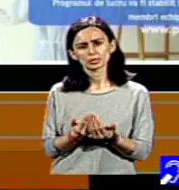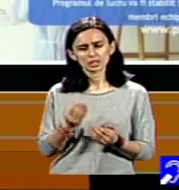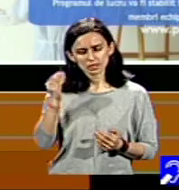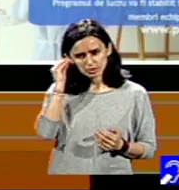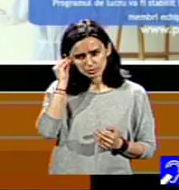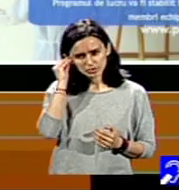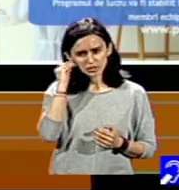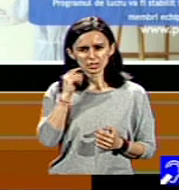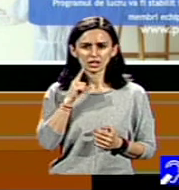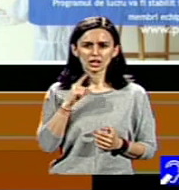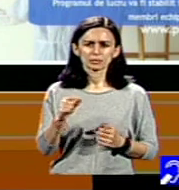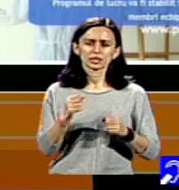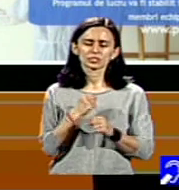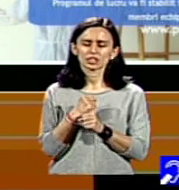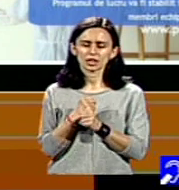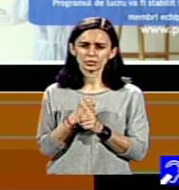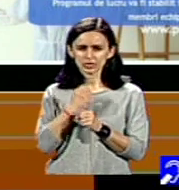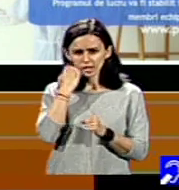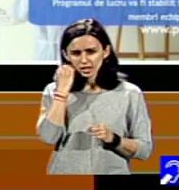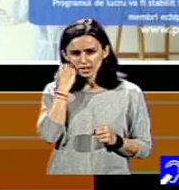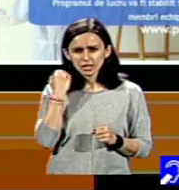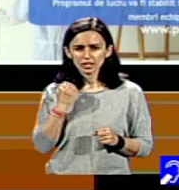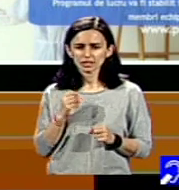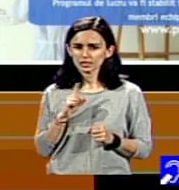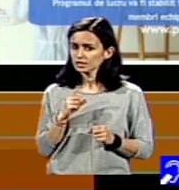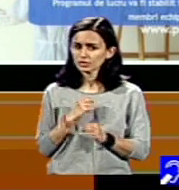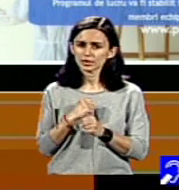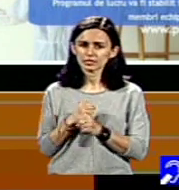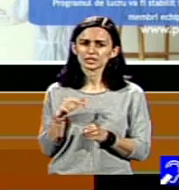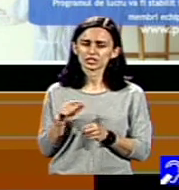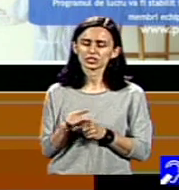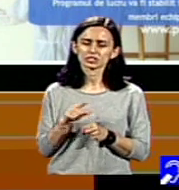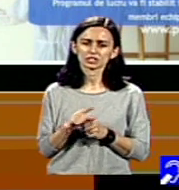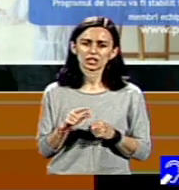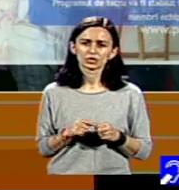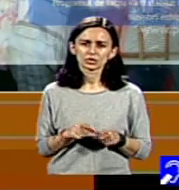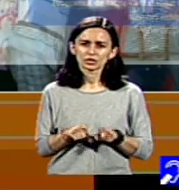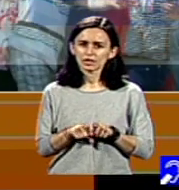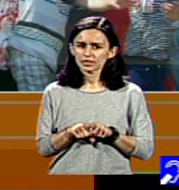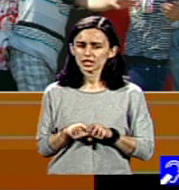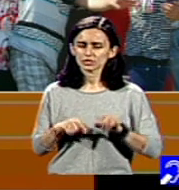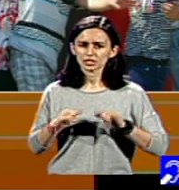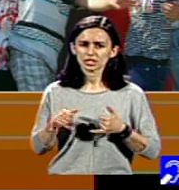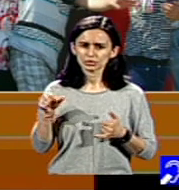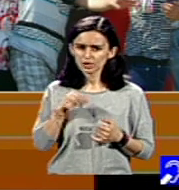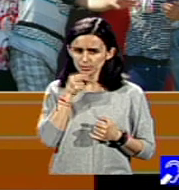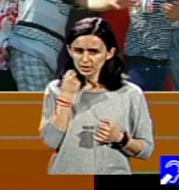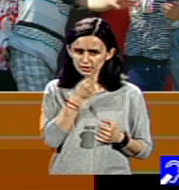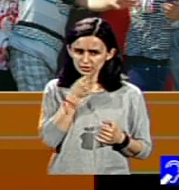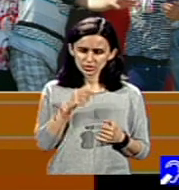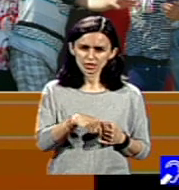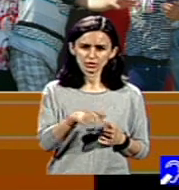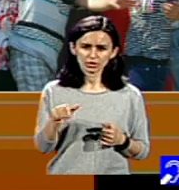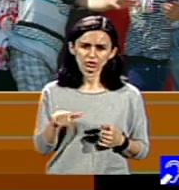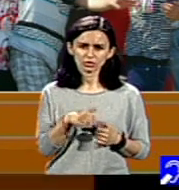dimineața, te duci la locul de muncă. Ei, în momentul în îți ieși din această rutină, cum a fost în cazul beneficiariilor noștri, care au preferat varianta